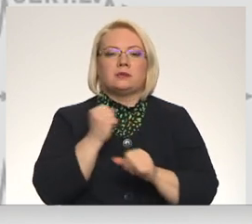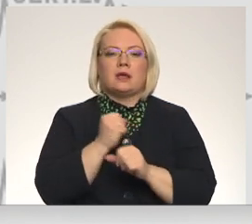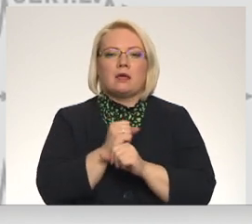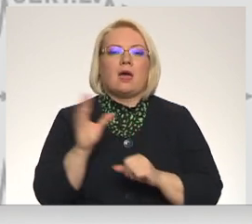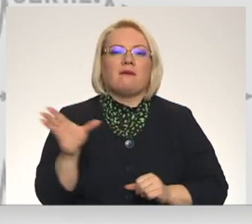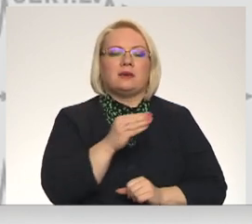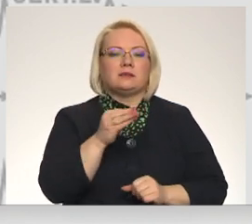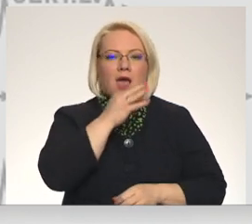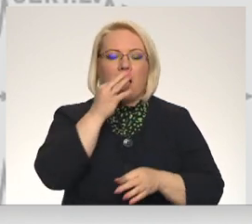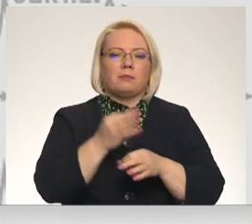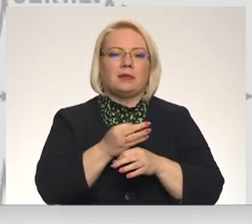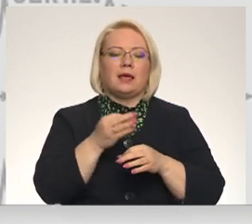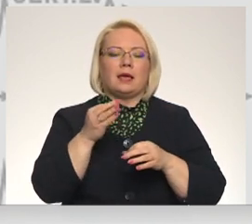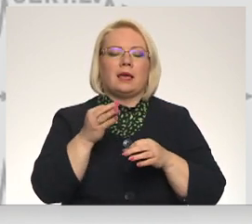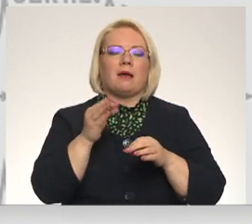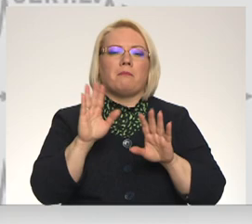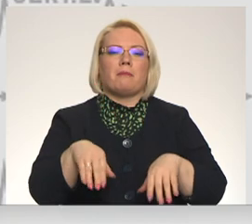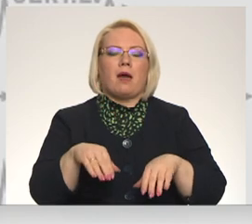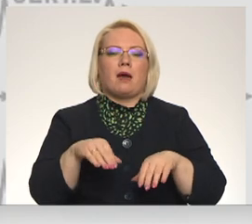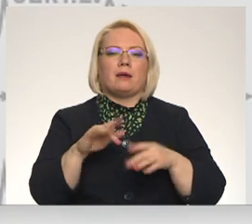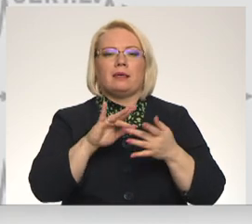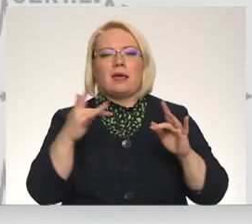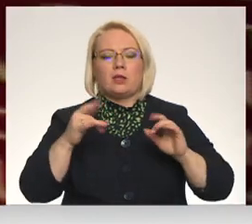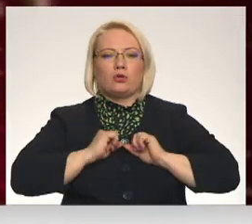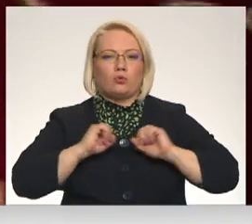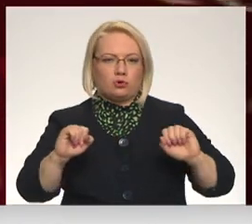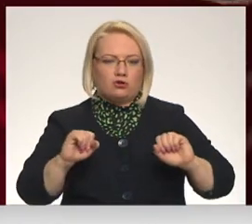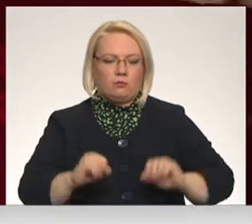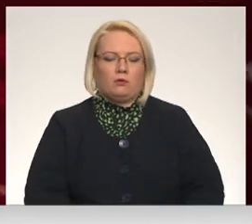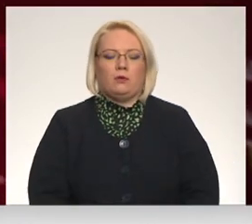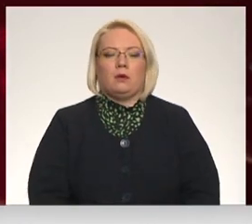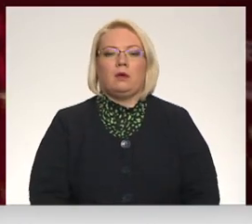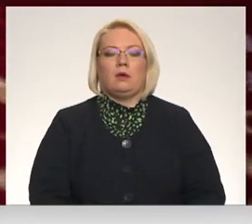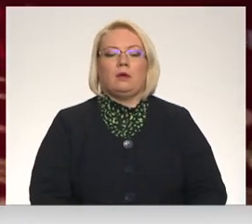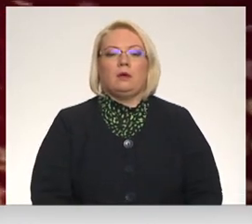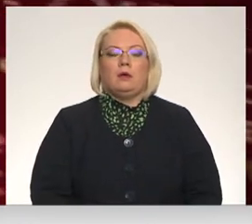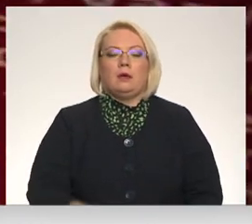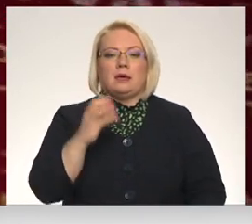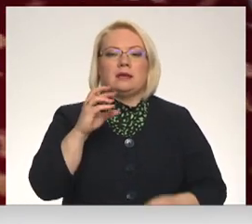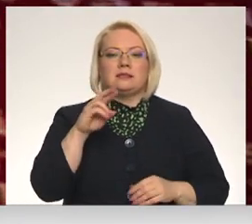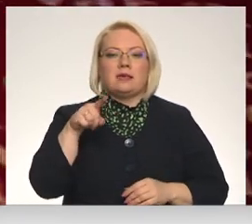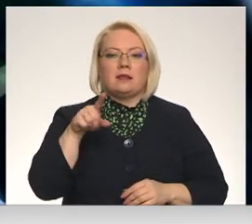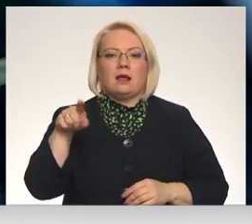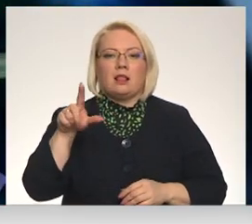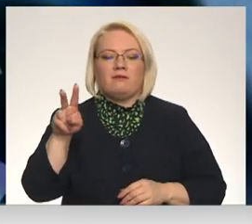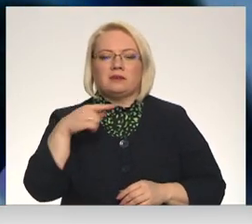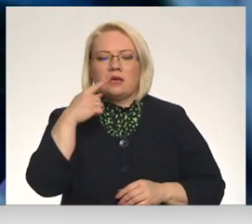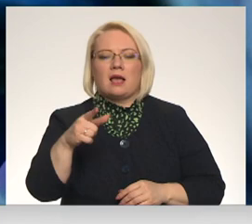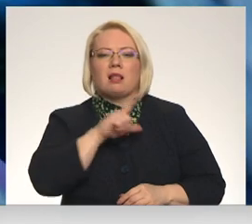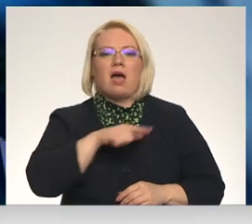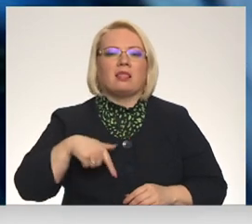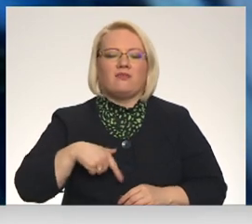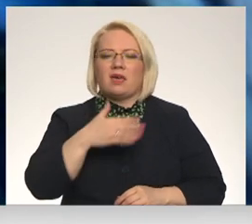atbildīgie par kiberdrošību savās iestādēs un organizācijās. Cert LV atzīst, Latvija nav Krievijas hakeru